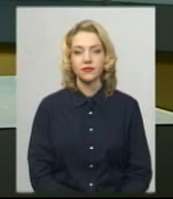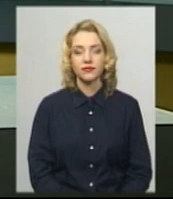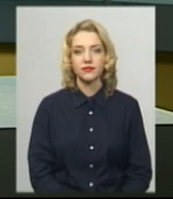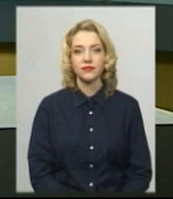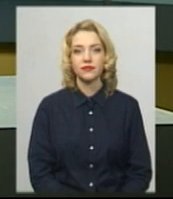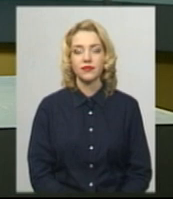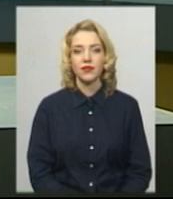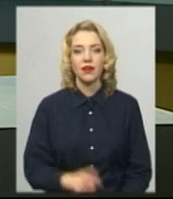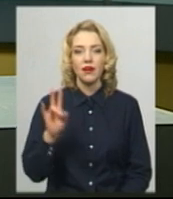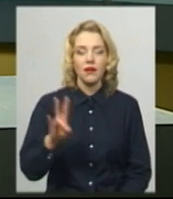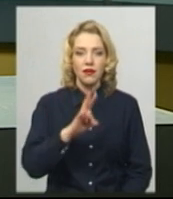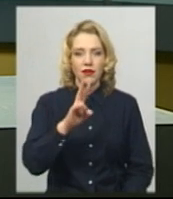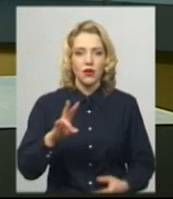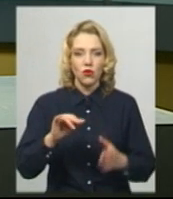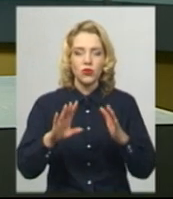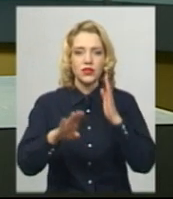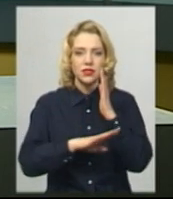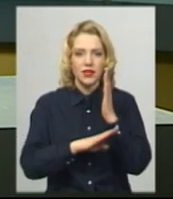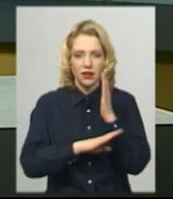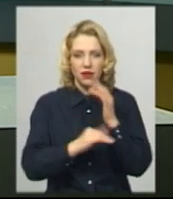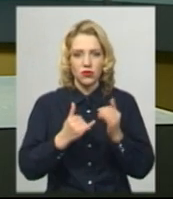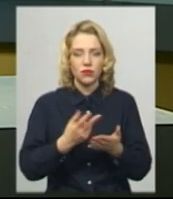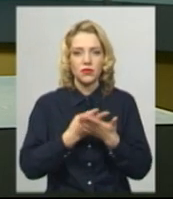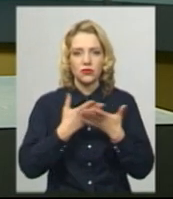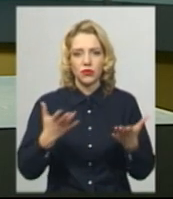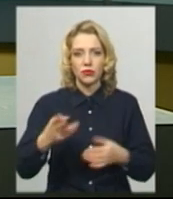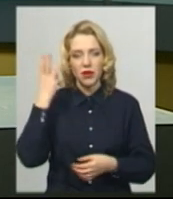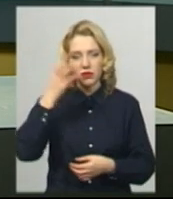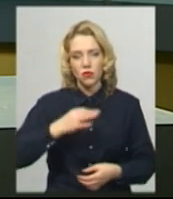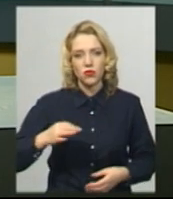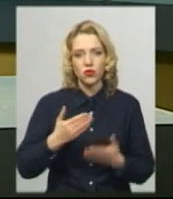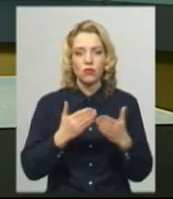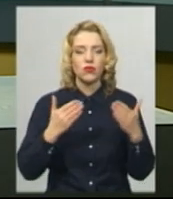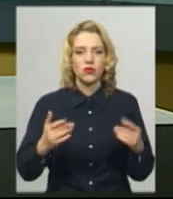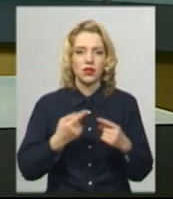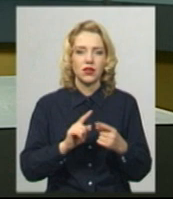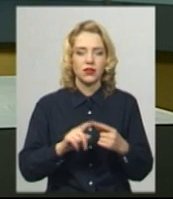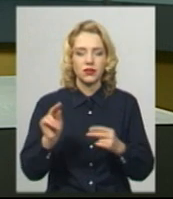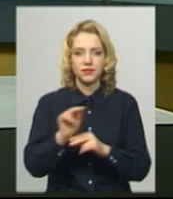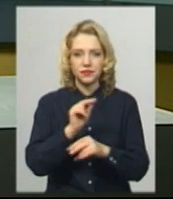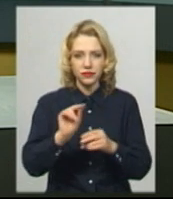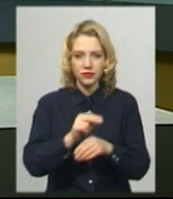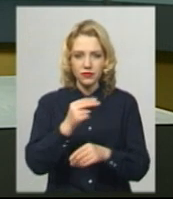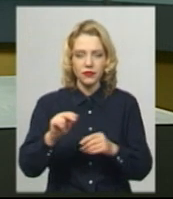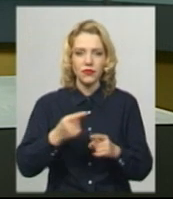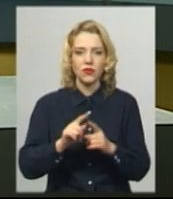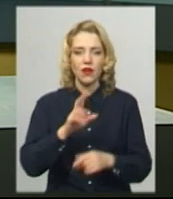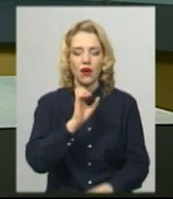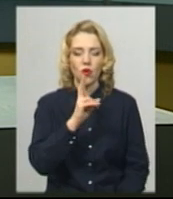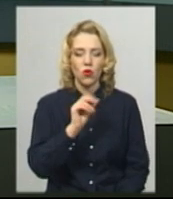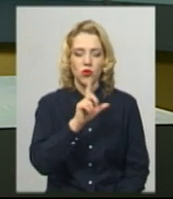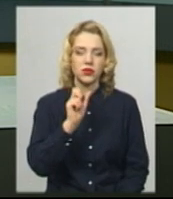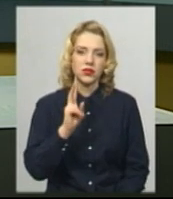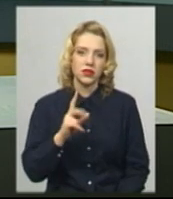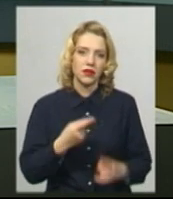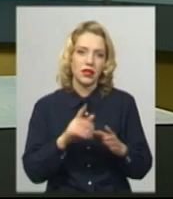Ікони з дерева сьогодні презентували у Хмельницькому обласному художньому музеї. Їх змайстрував Анатолій Козак, який після інсульту у